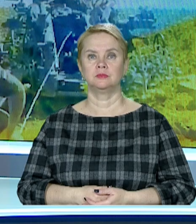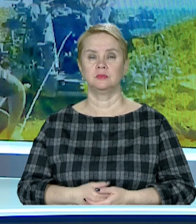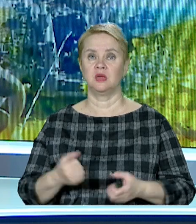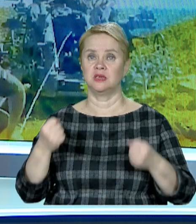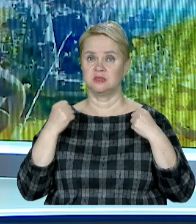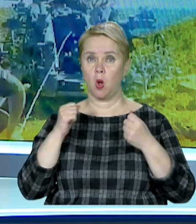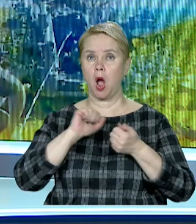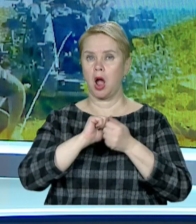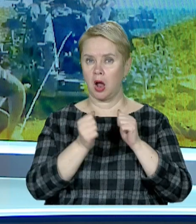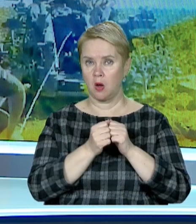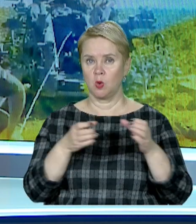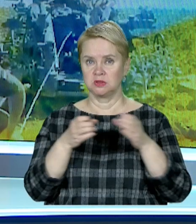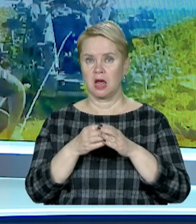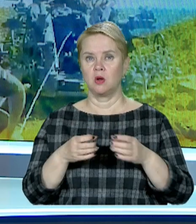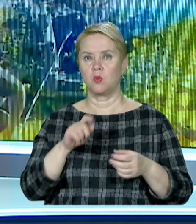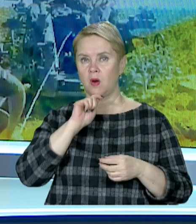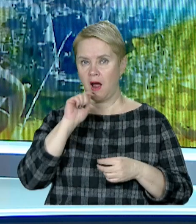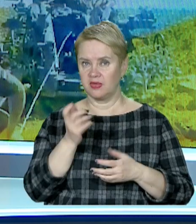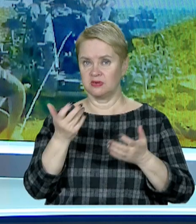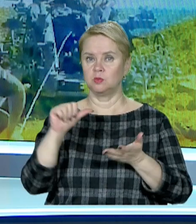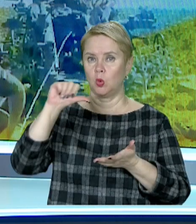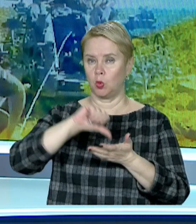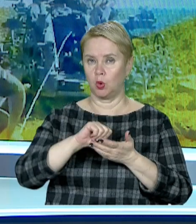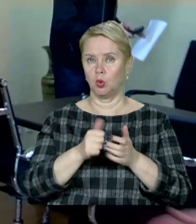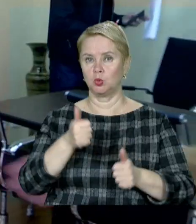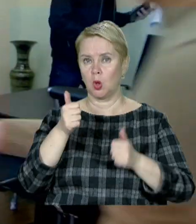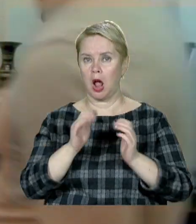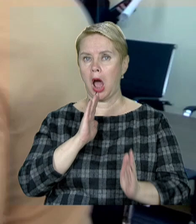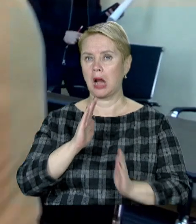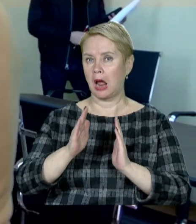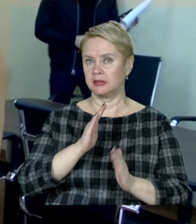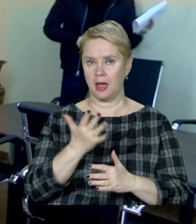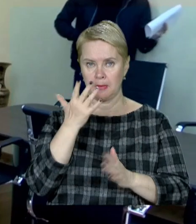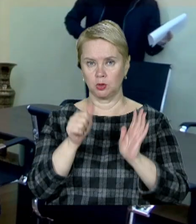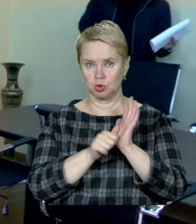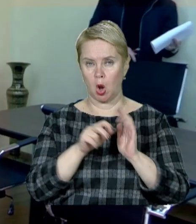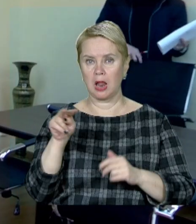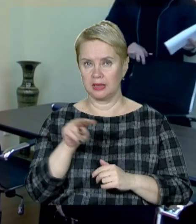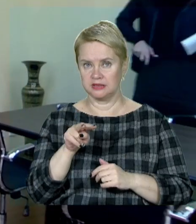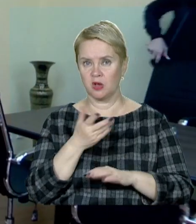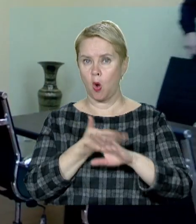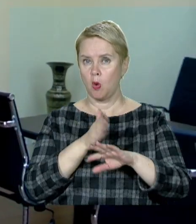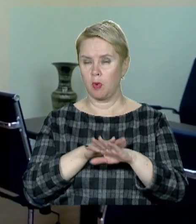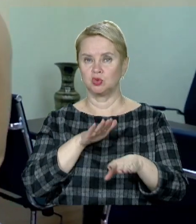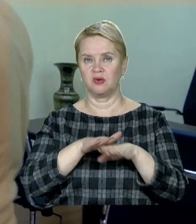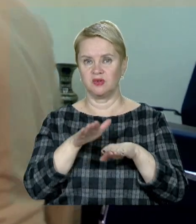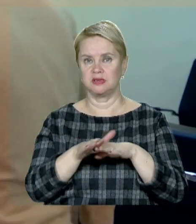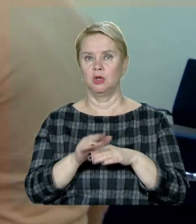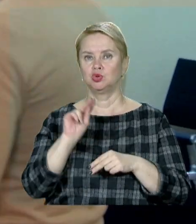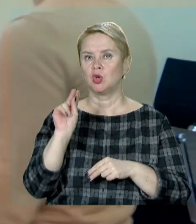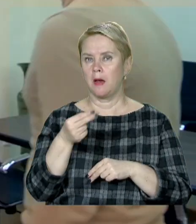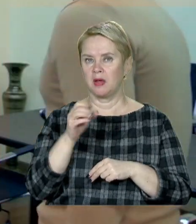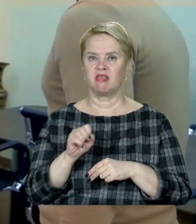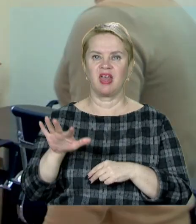Спортсмени з Кам'янського у складі збірної країни візьмуть участь у турнірі з карате. 5 та 6 листопада у Польщі відбудеться абсолютний